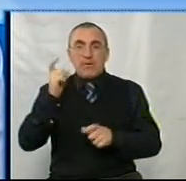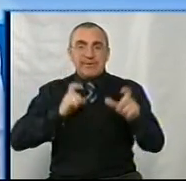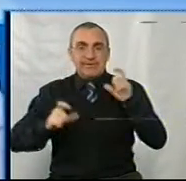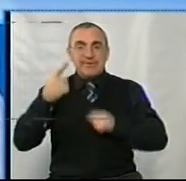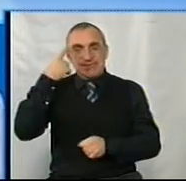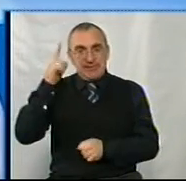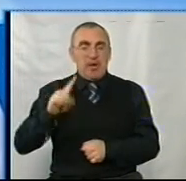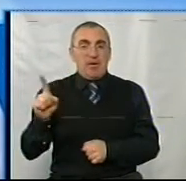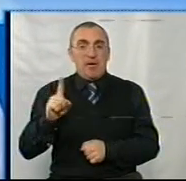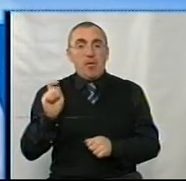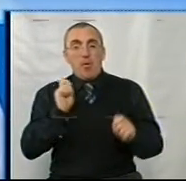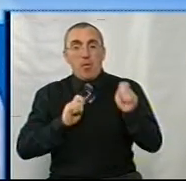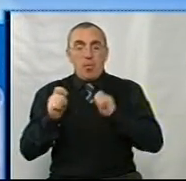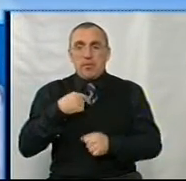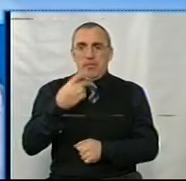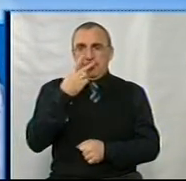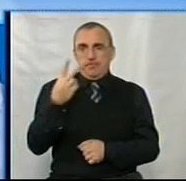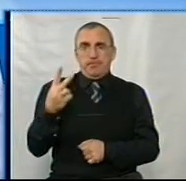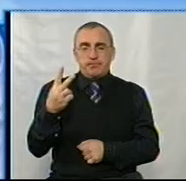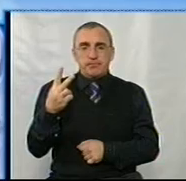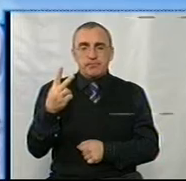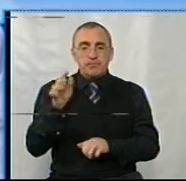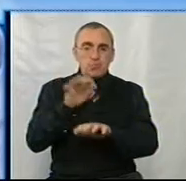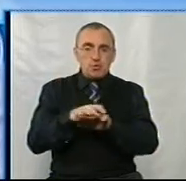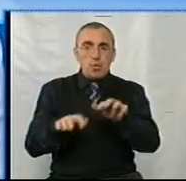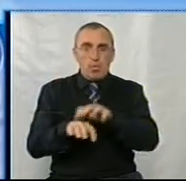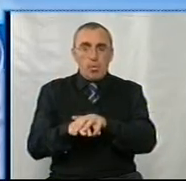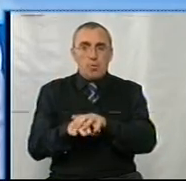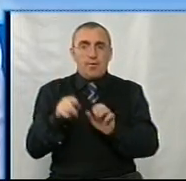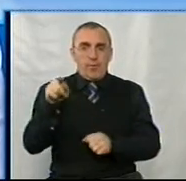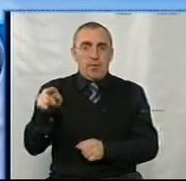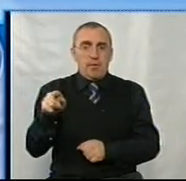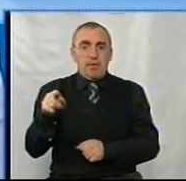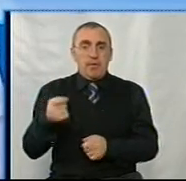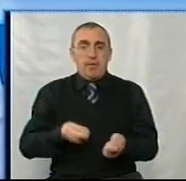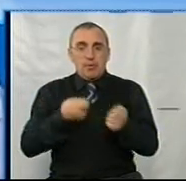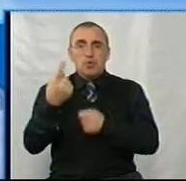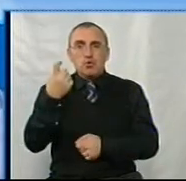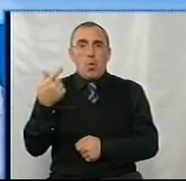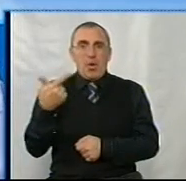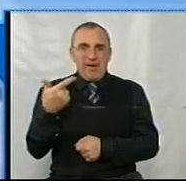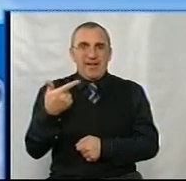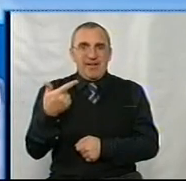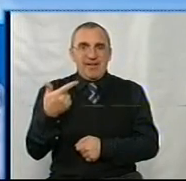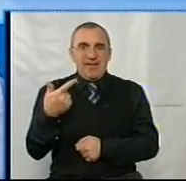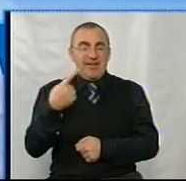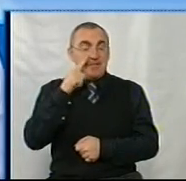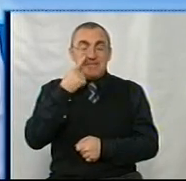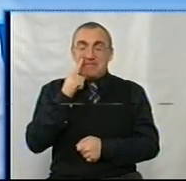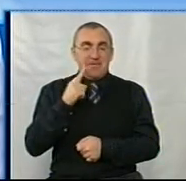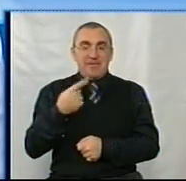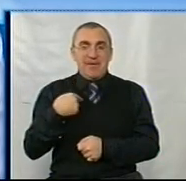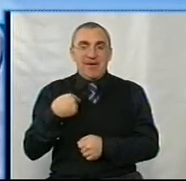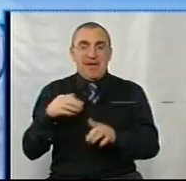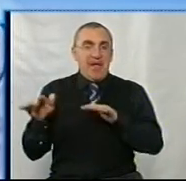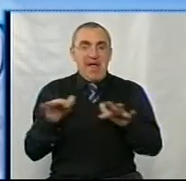дівів, знаємо, що о діта, я подивився на чоботи її, ну вона достає 100 гривень, у мене навіть сльози, як споминаю